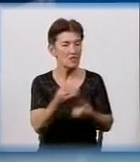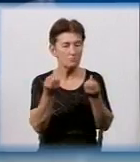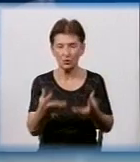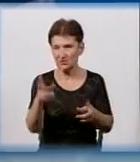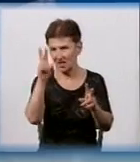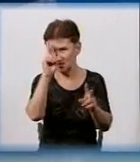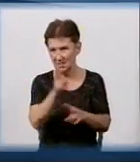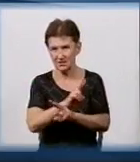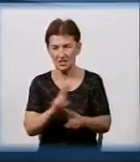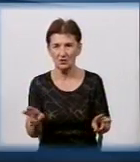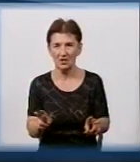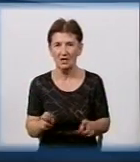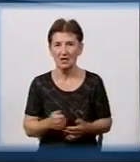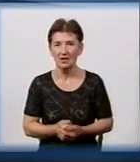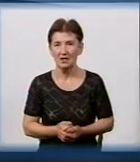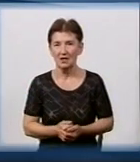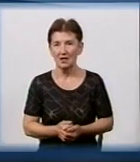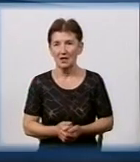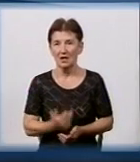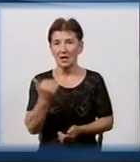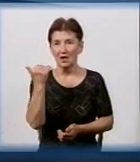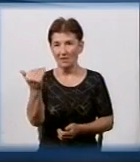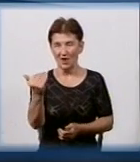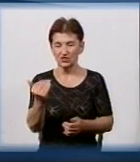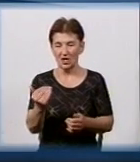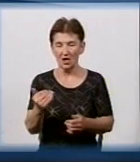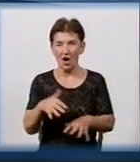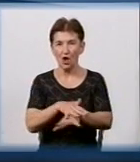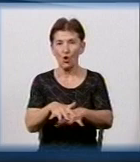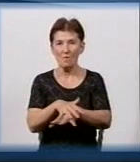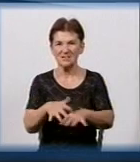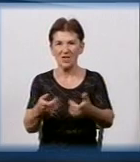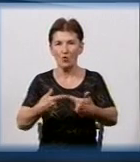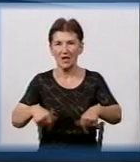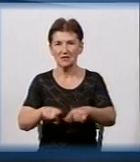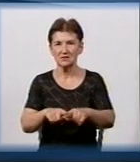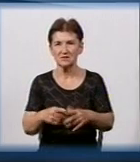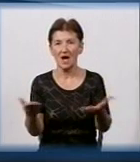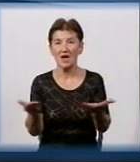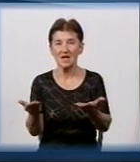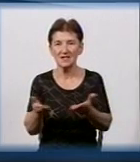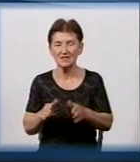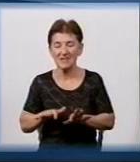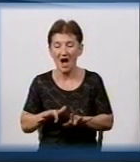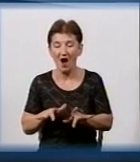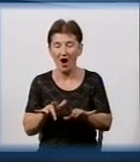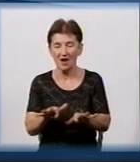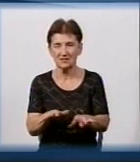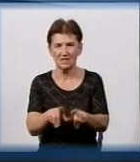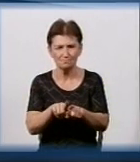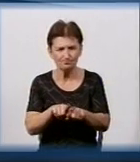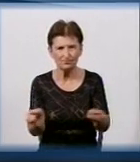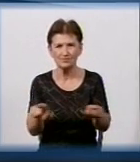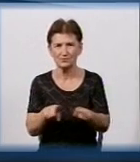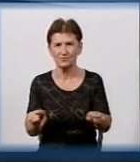особисто і ваша громадська організація, ви не проводите будь-яких просвітницьких акцій? Ну, на кшталт не